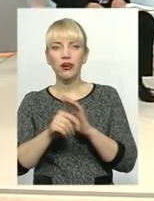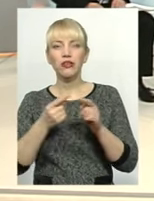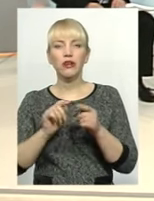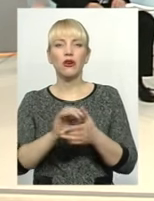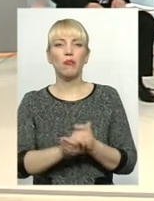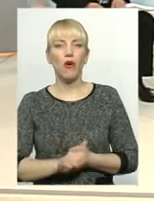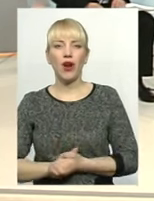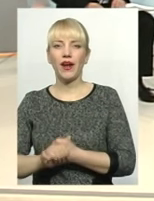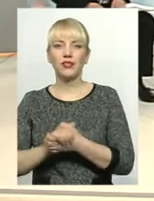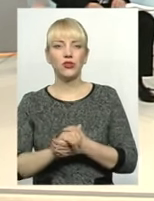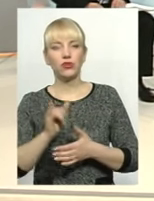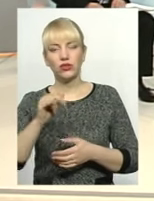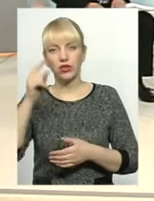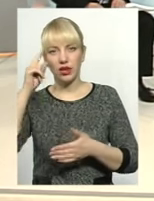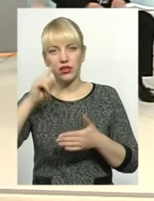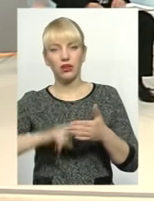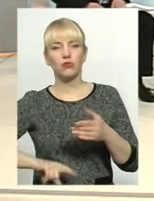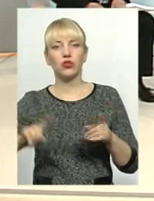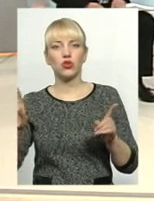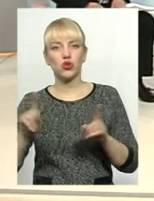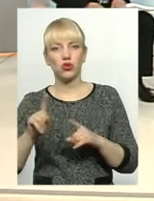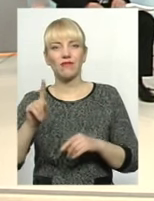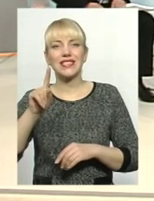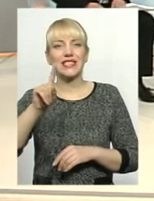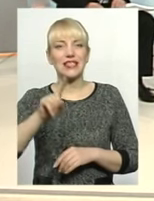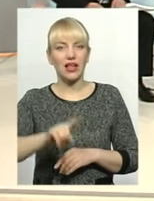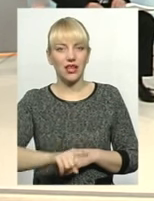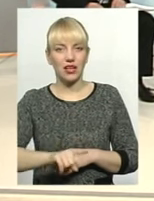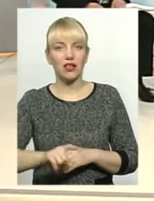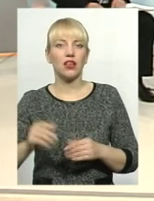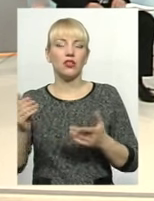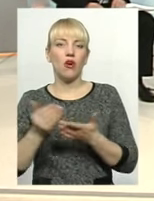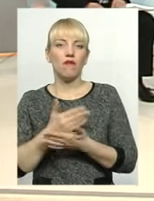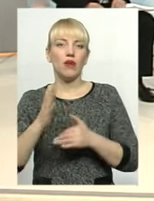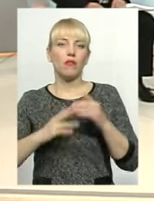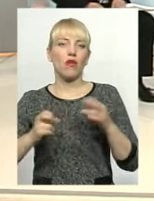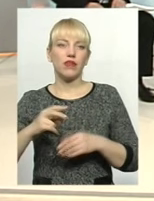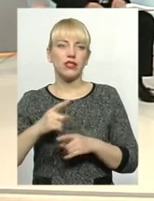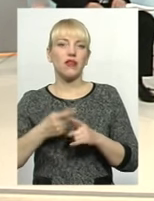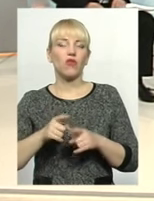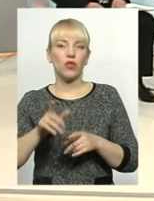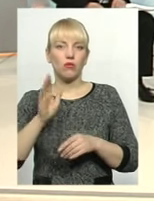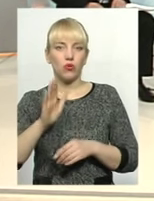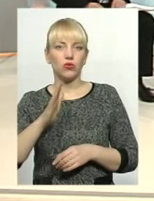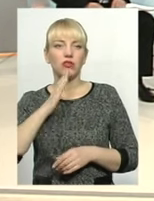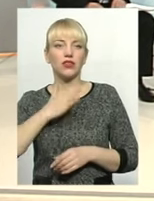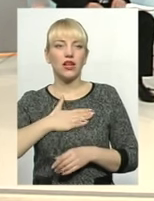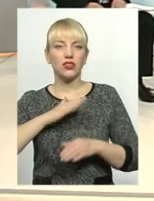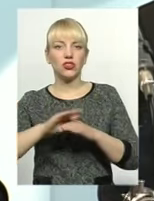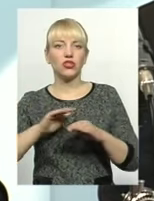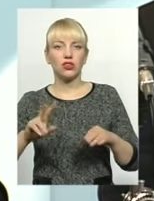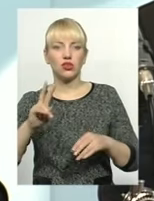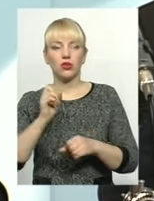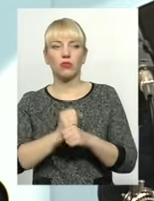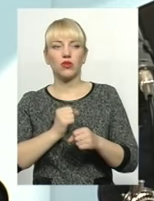ну, от надіємося, що все-таки нові професії вони будуть. Адже наші діти, які сьогодні